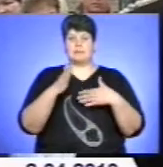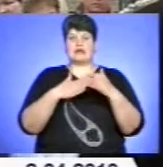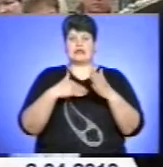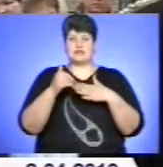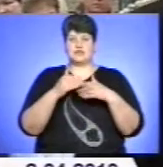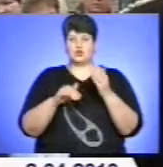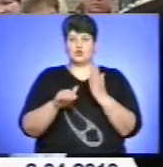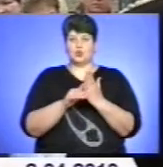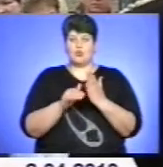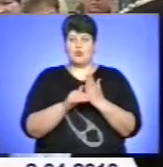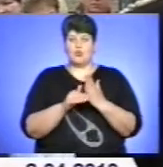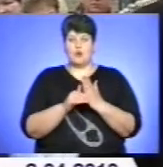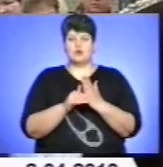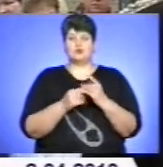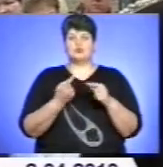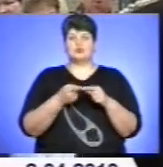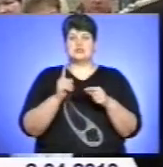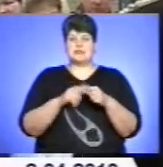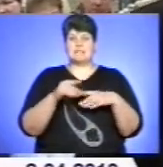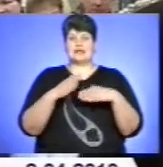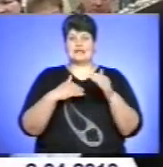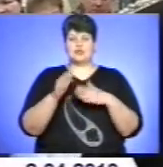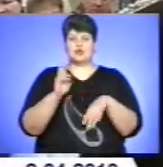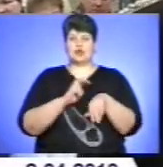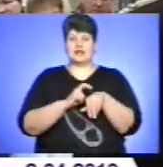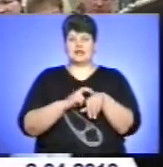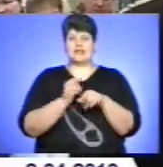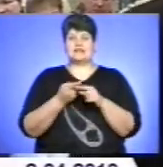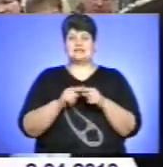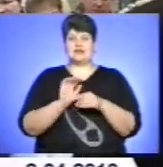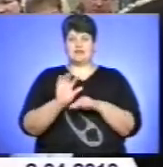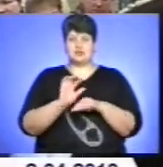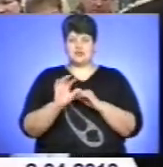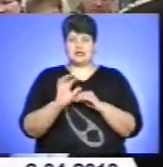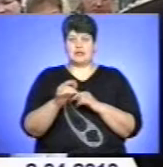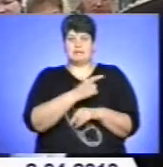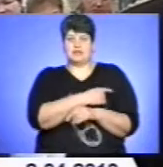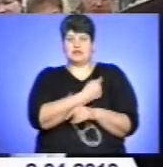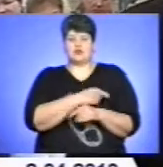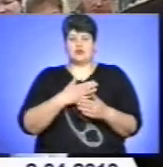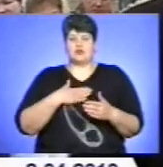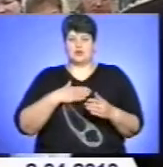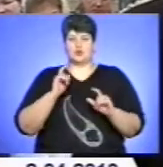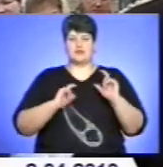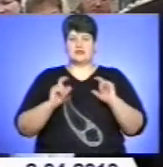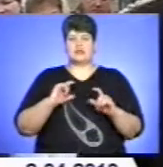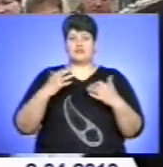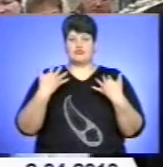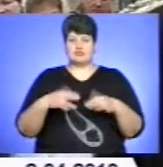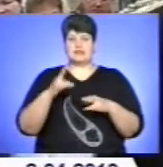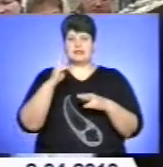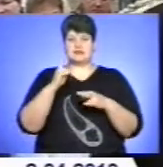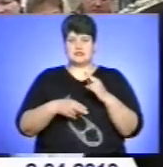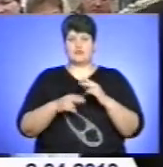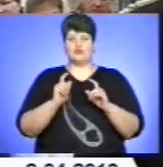допомогу, тому що це вже практично лікарі, це випускники медичного нашого університету, які вже на завершальному